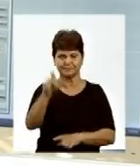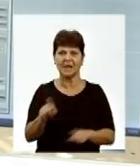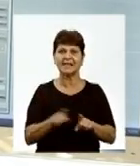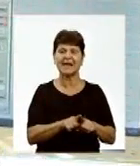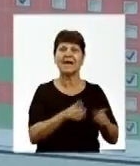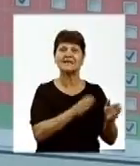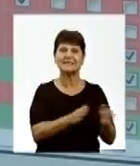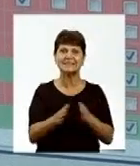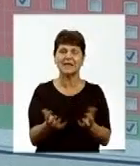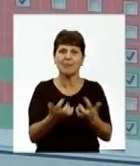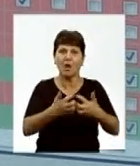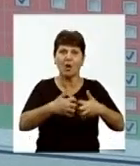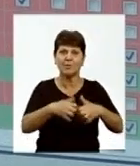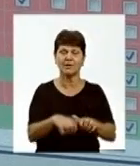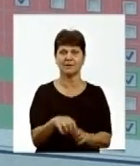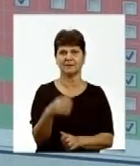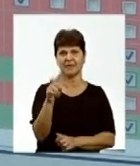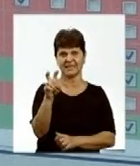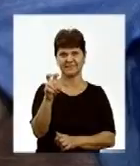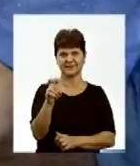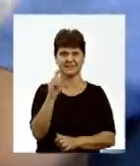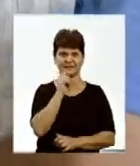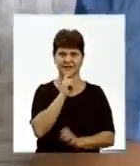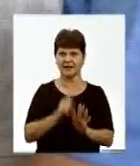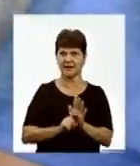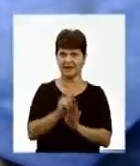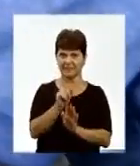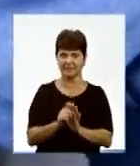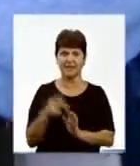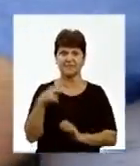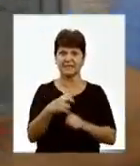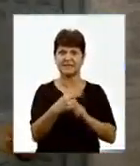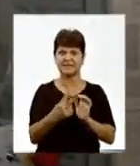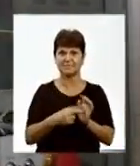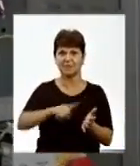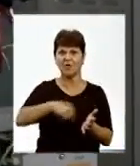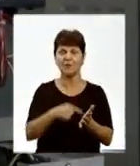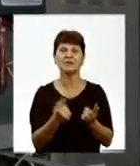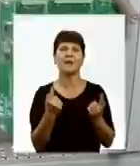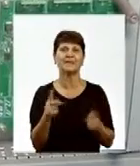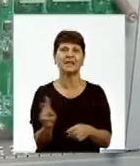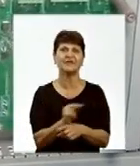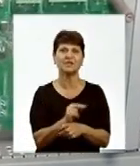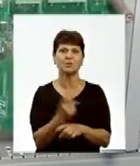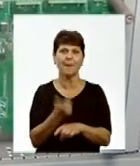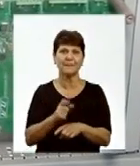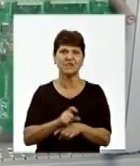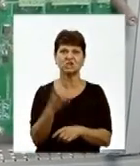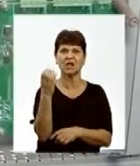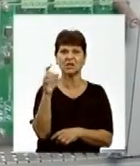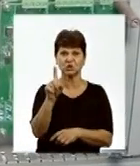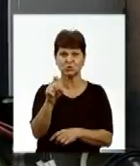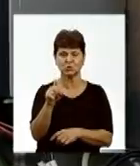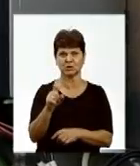'язку обладнано до двох сотень вінницьких ліфтів. За 2017 рік в місті капітально відремонтовано більше сотні